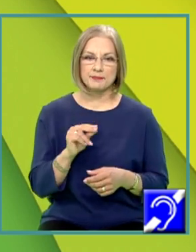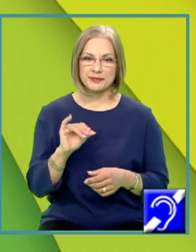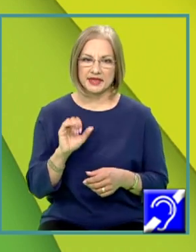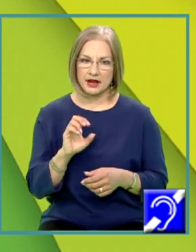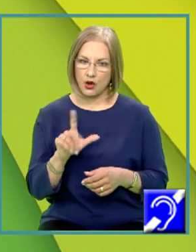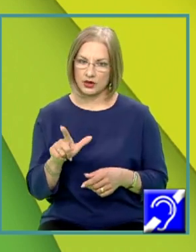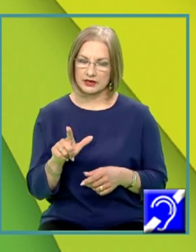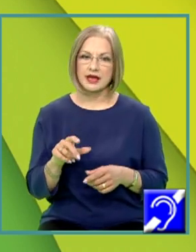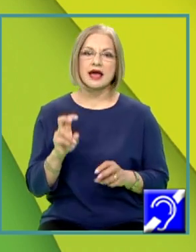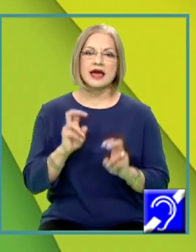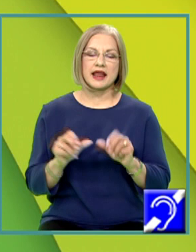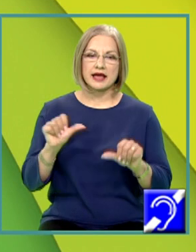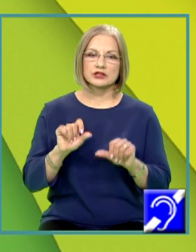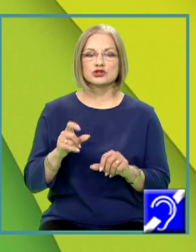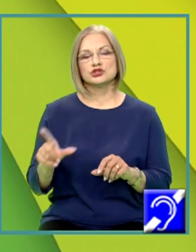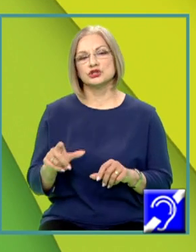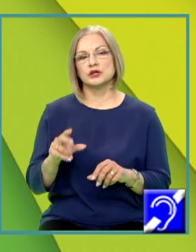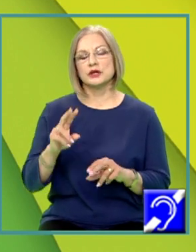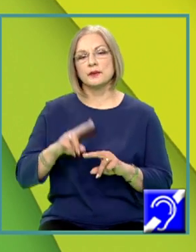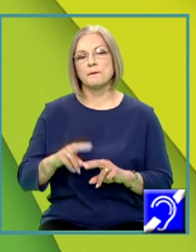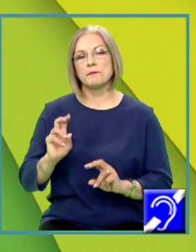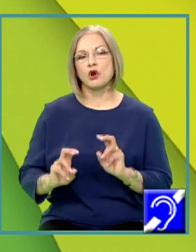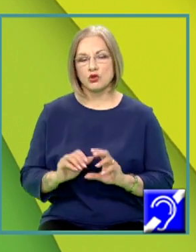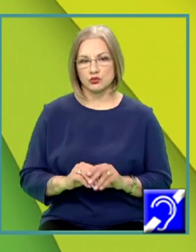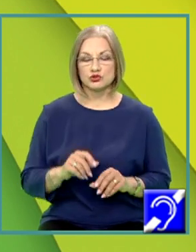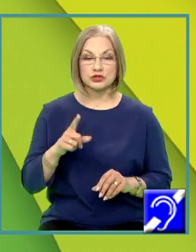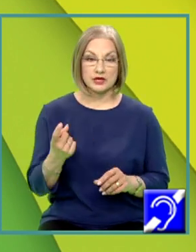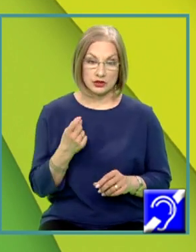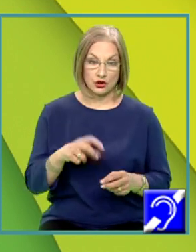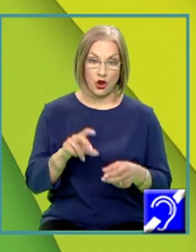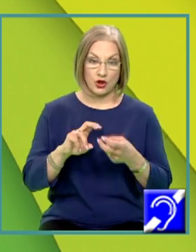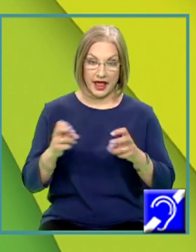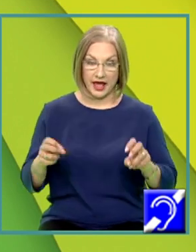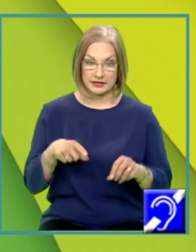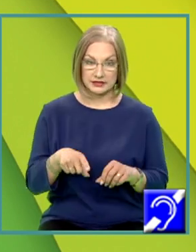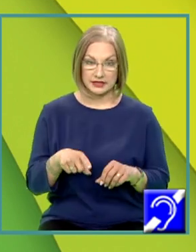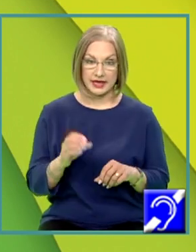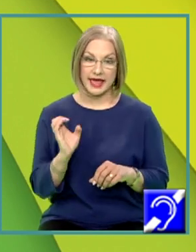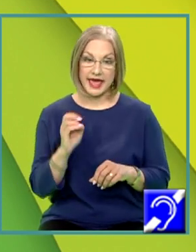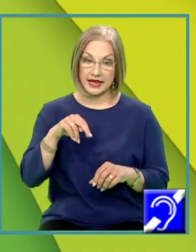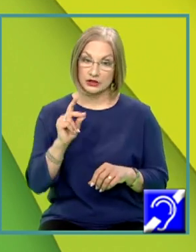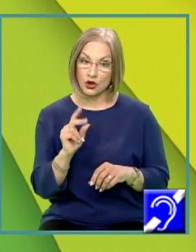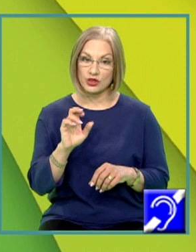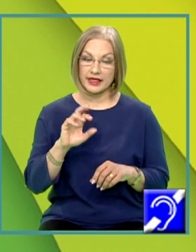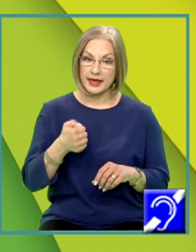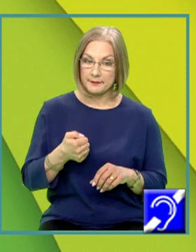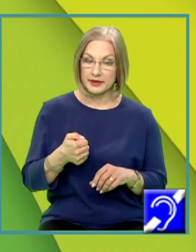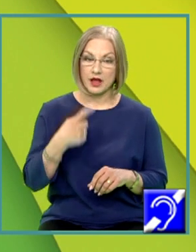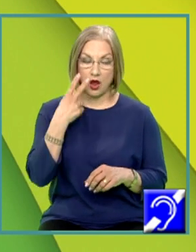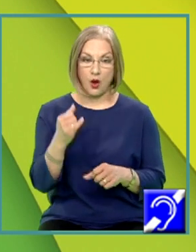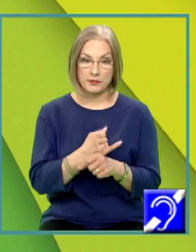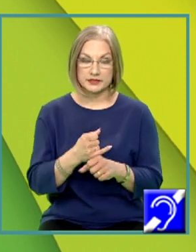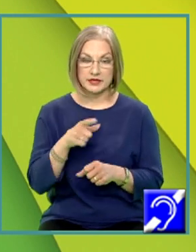reactanților și a produșilor, într-o reacție endotermă observăm că